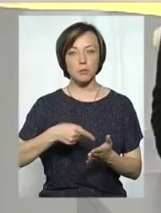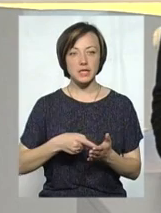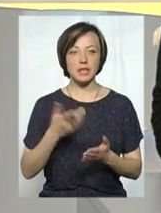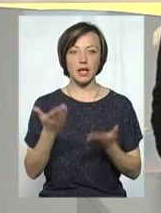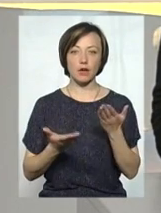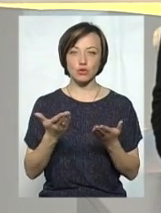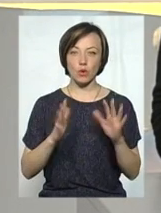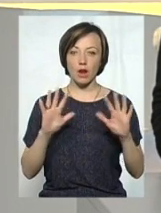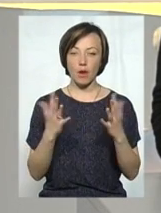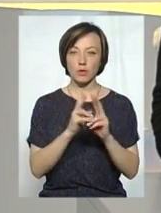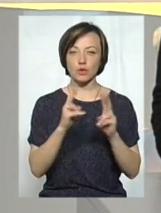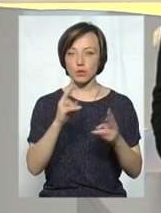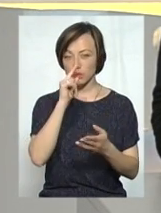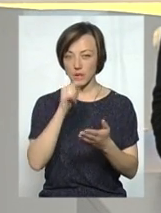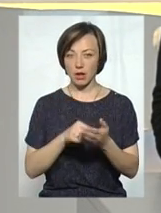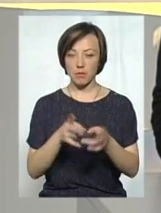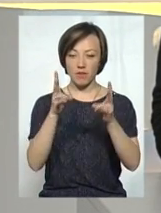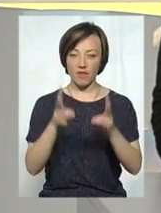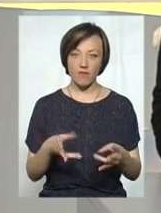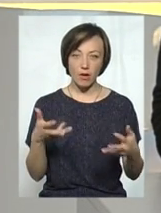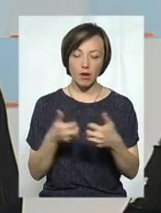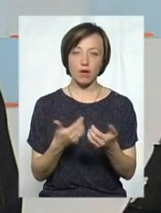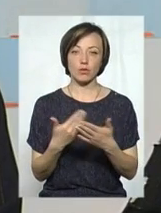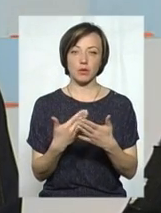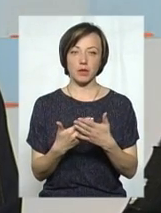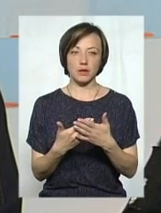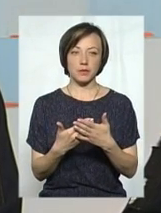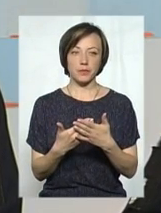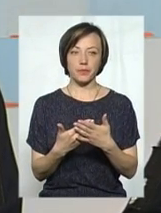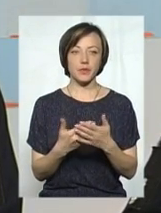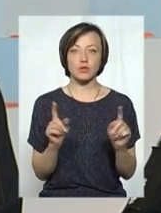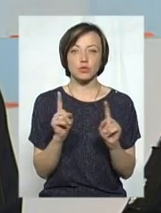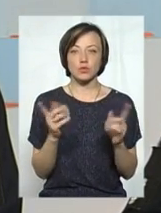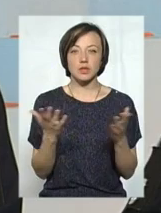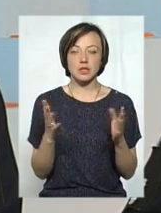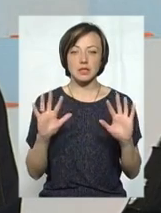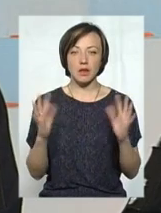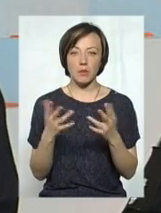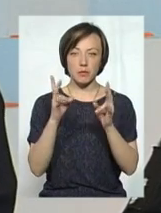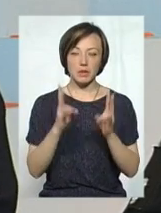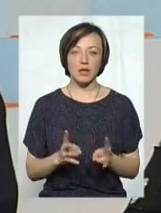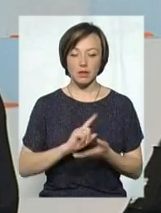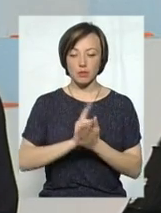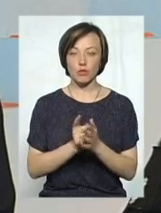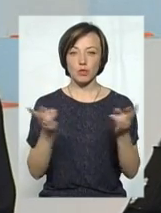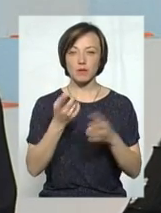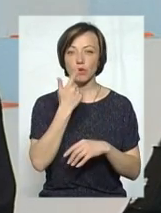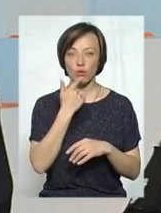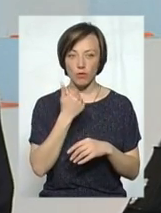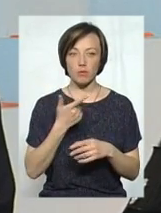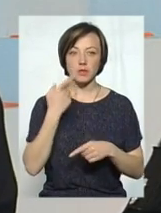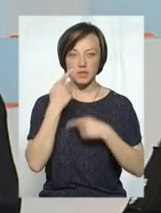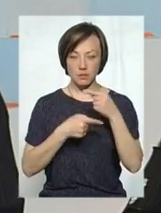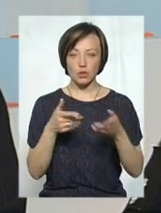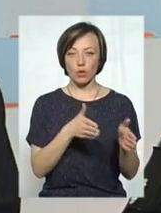Якщо раптом хтось потрапив в дорожню транспортну пригоду, або ще якась трапилася біда і терміново потрібна кровь, то ми